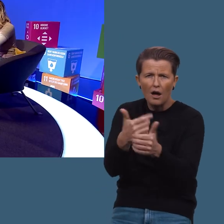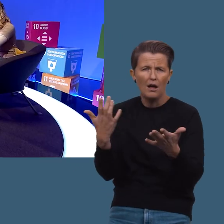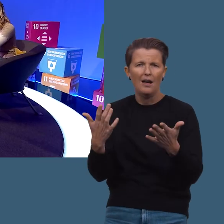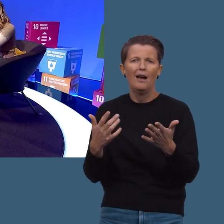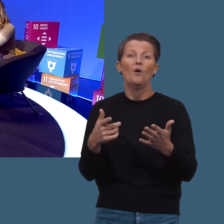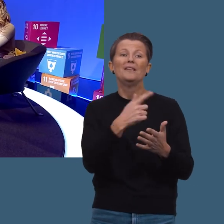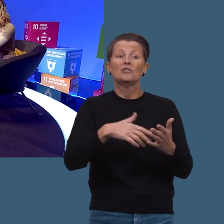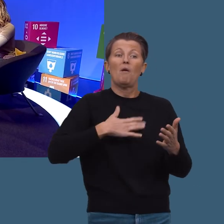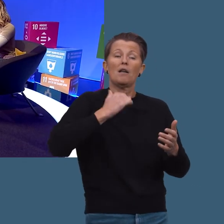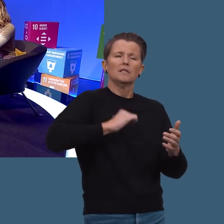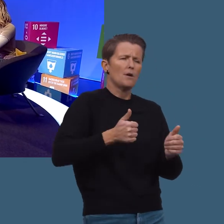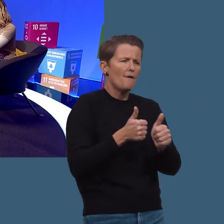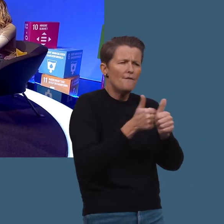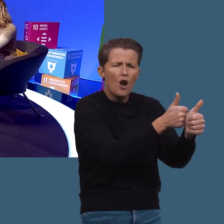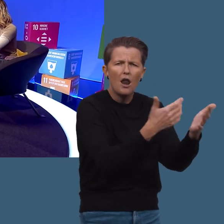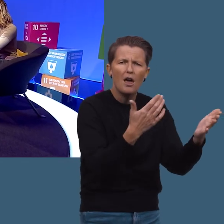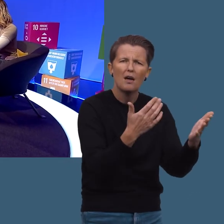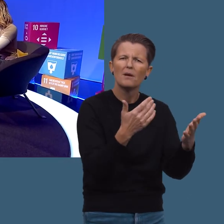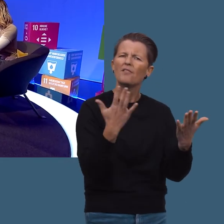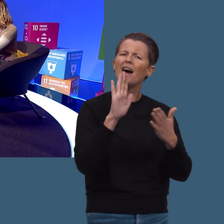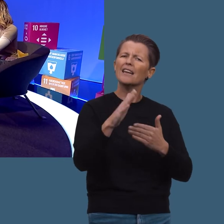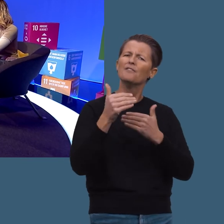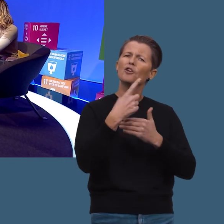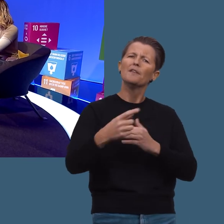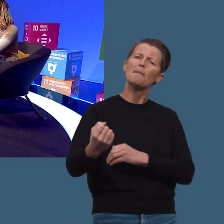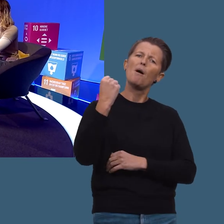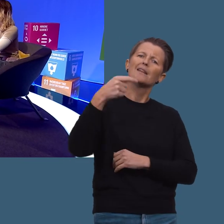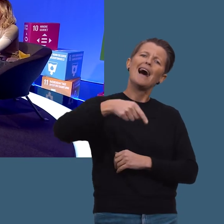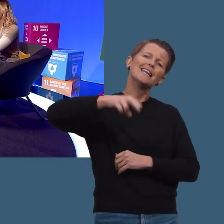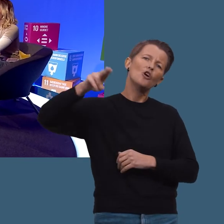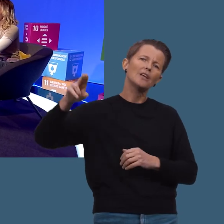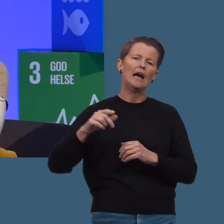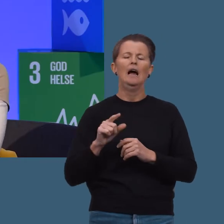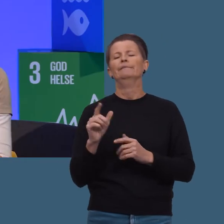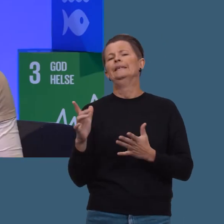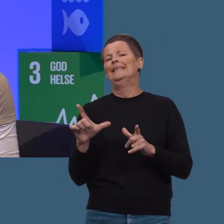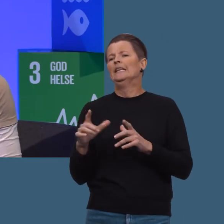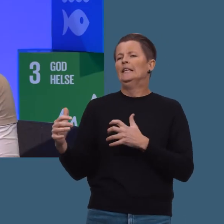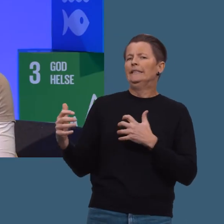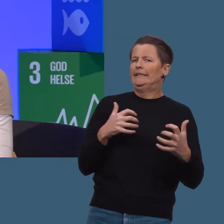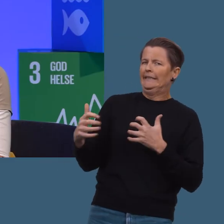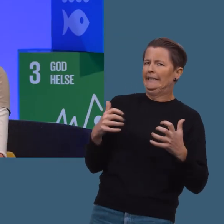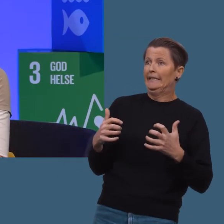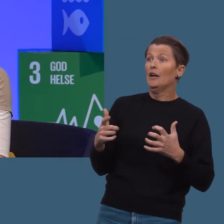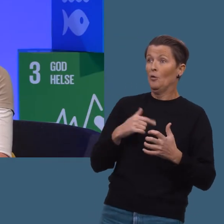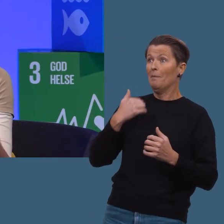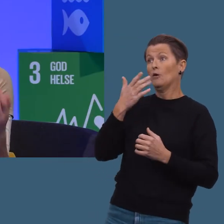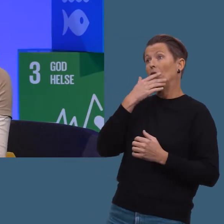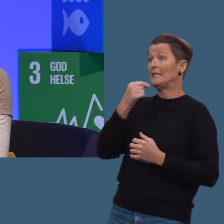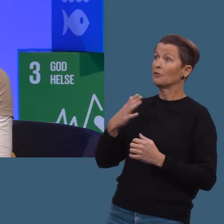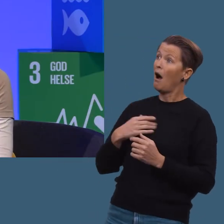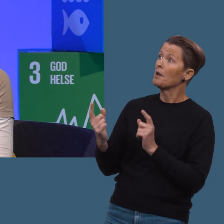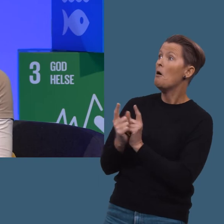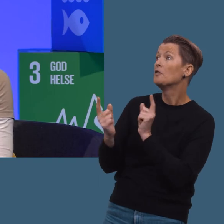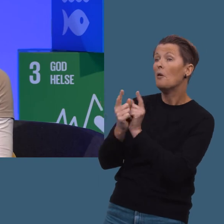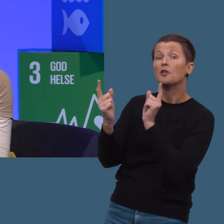Fotfølge politikere og de med ansvar. Hvilke forhold har dere til makta i Norge, egentlig? Nei, det er jo litt ambivalent, da. På den ene siden så blir vi jo